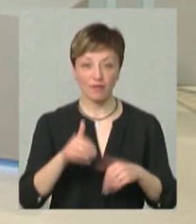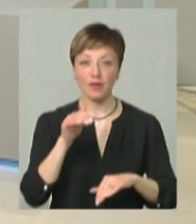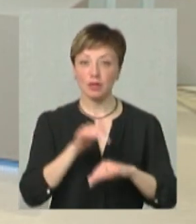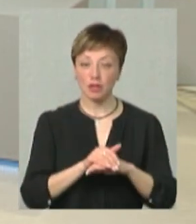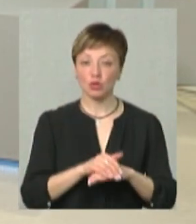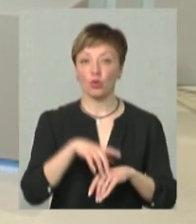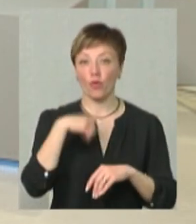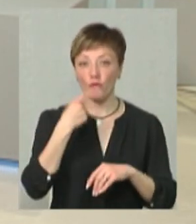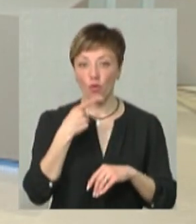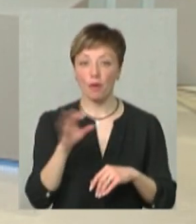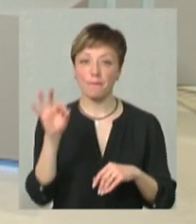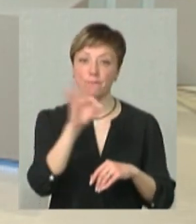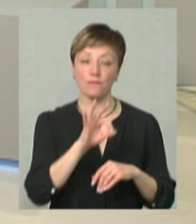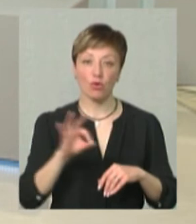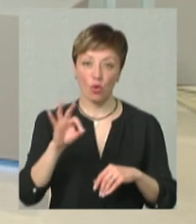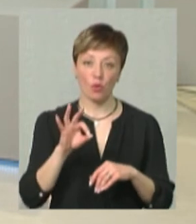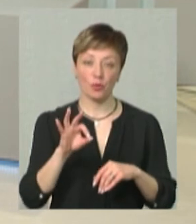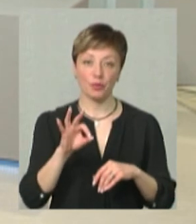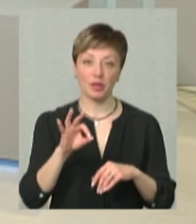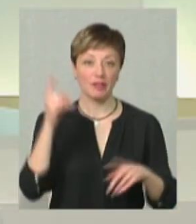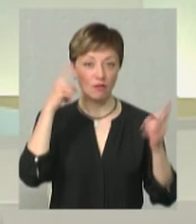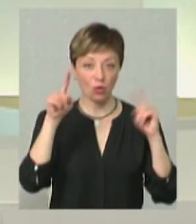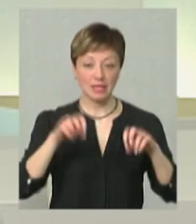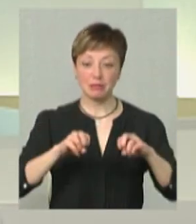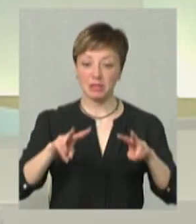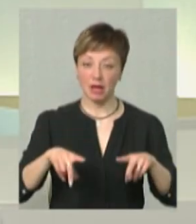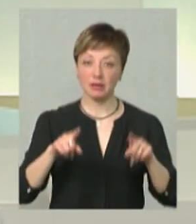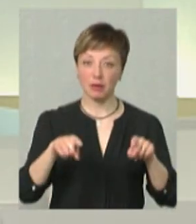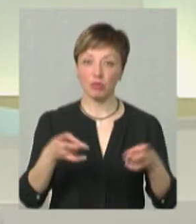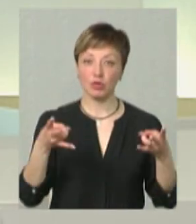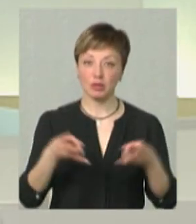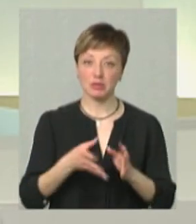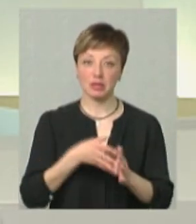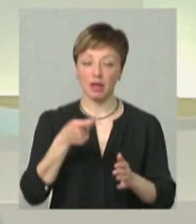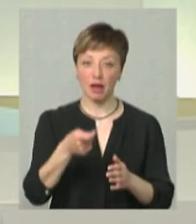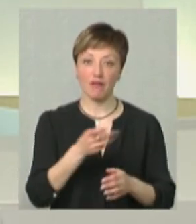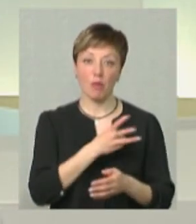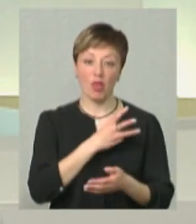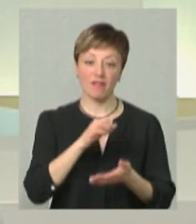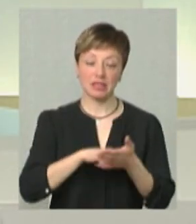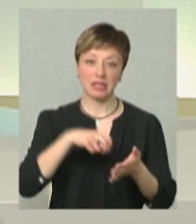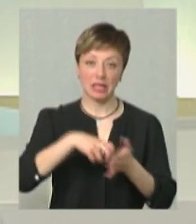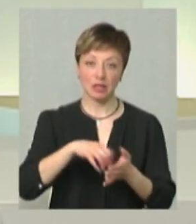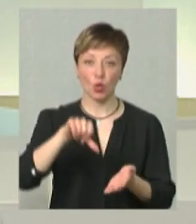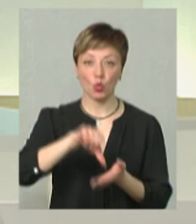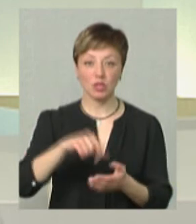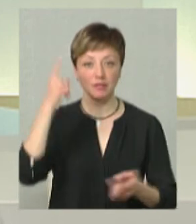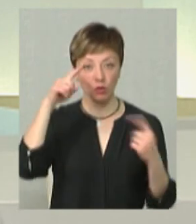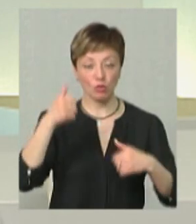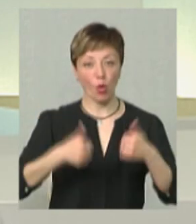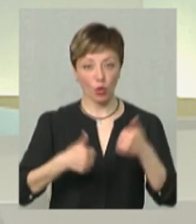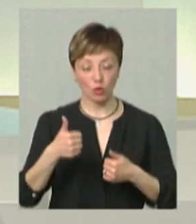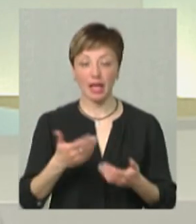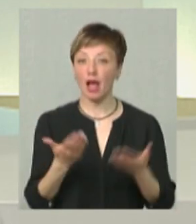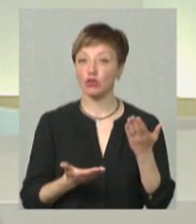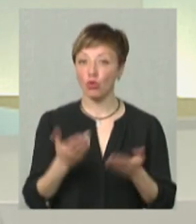фактично, якщо говоримо про творчі спеціальності, там потрібна заява, мотиваційний лист і участь у творчому конкурсі.